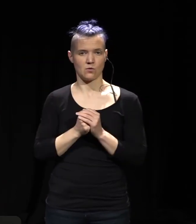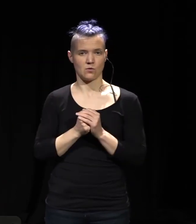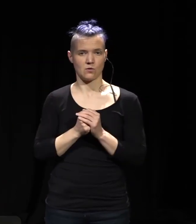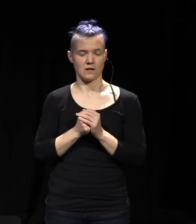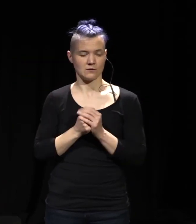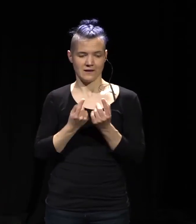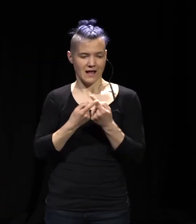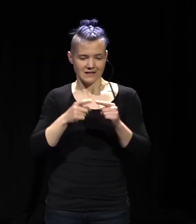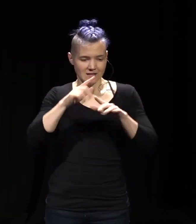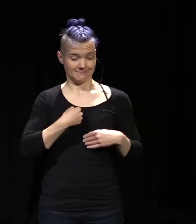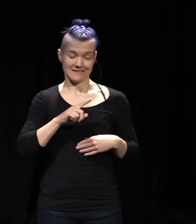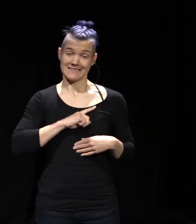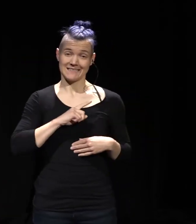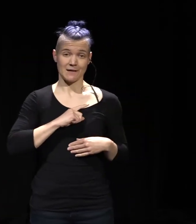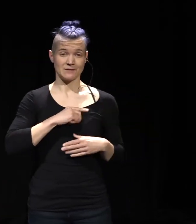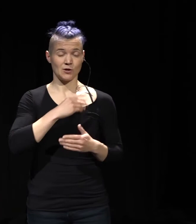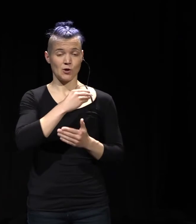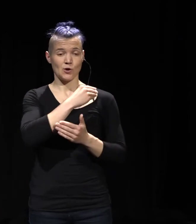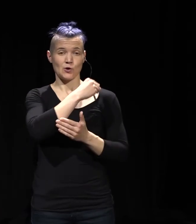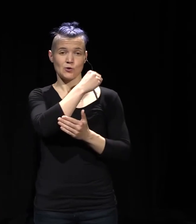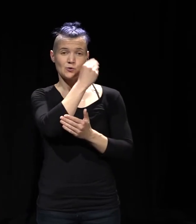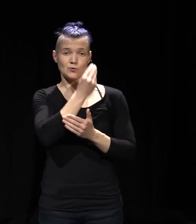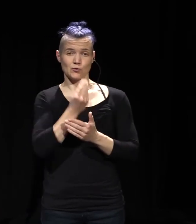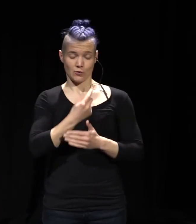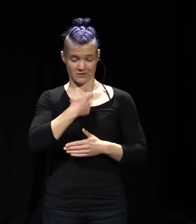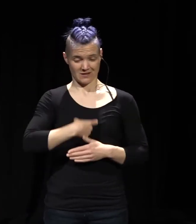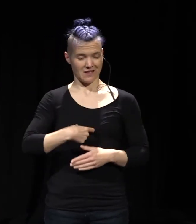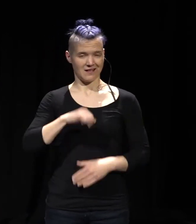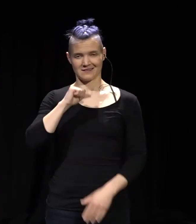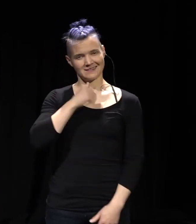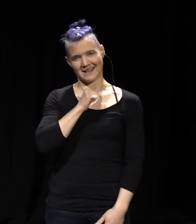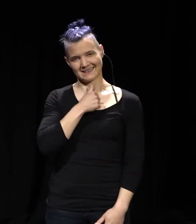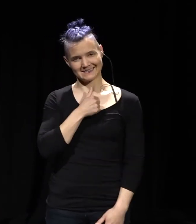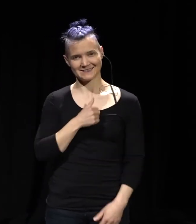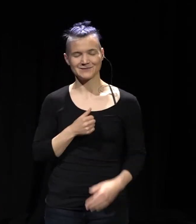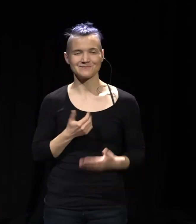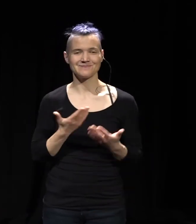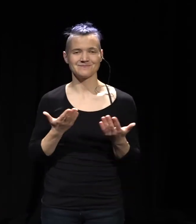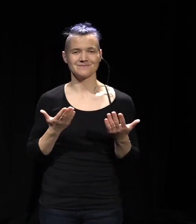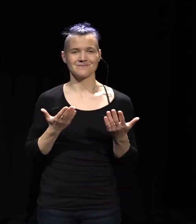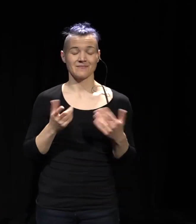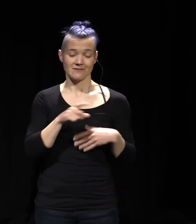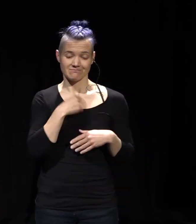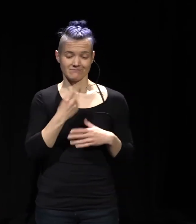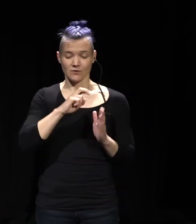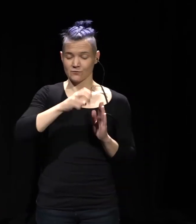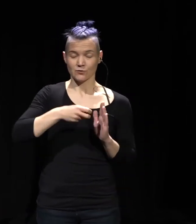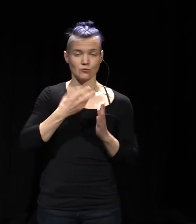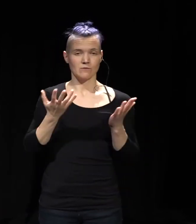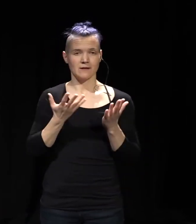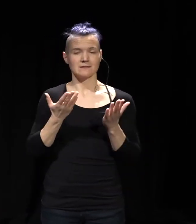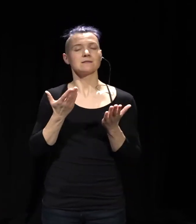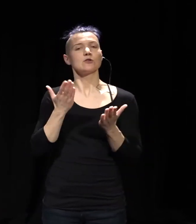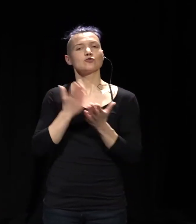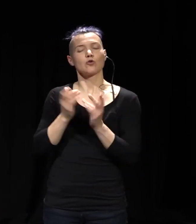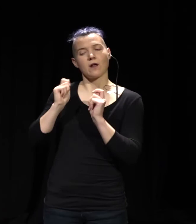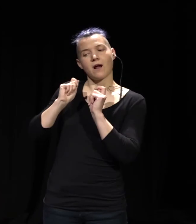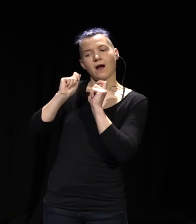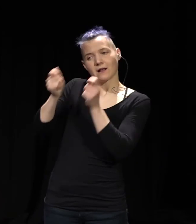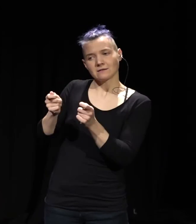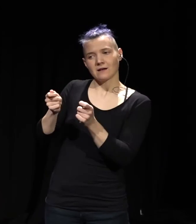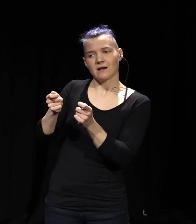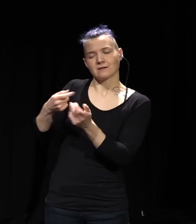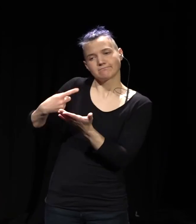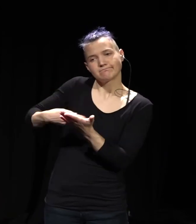nicht nachhaltig verändern können. Was wir versuchen ist, dass wir einen Antrag gestellt haben für eine Förderung, um